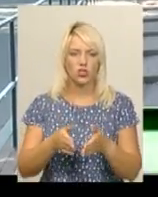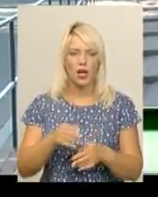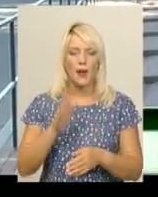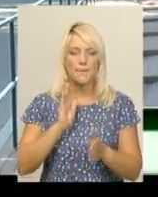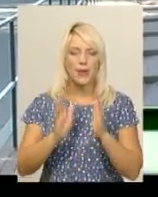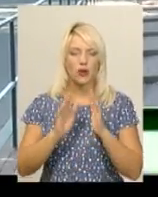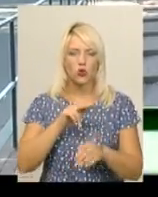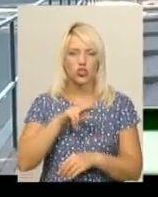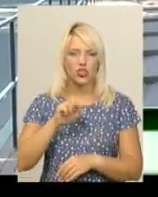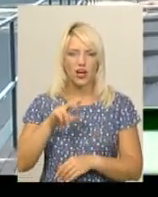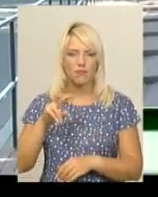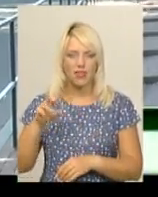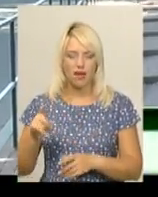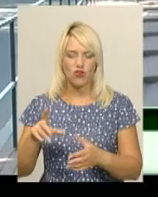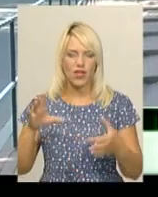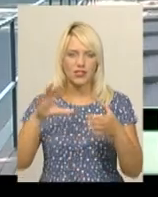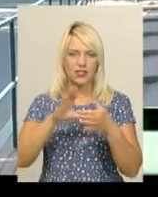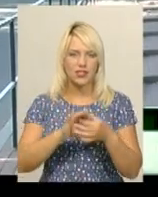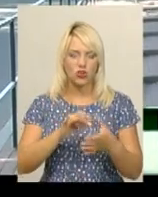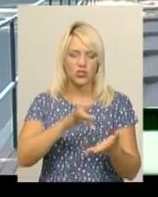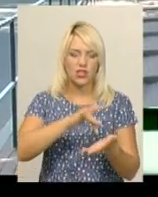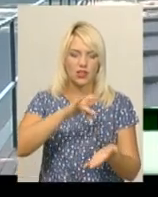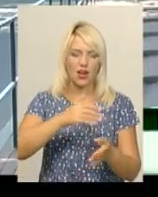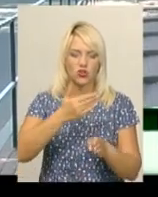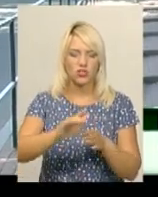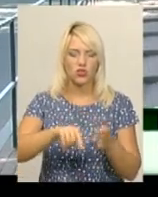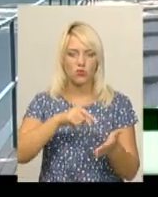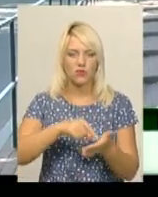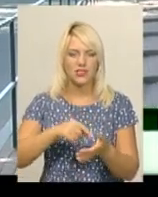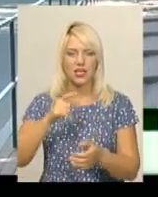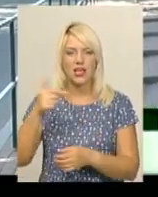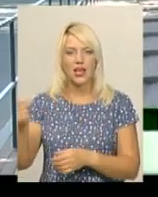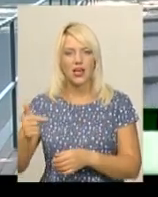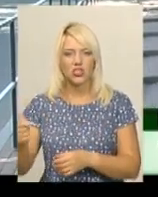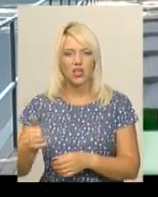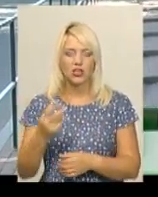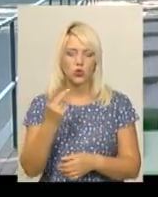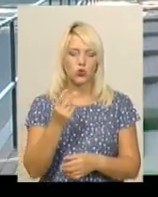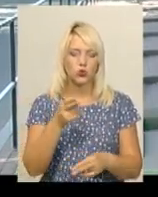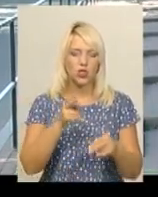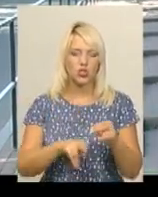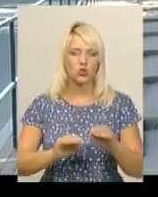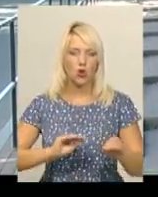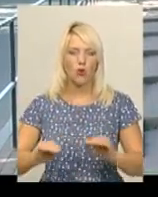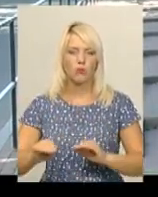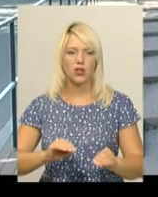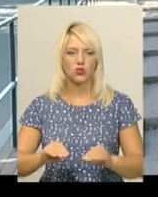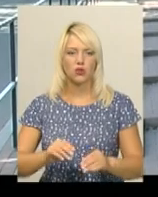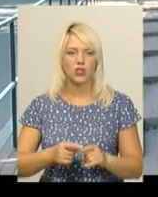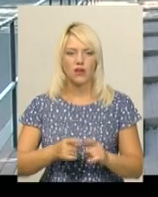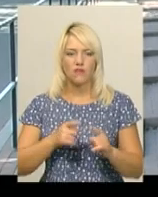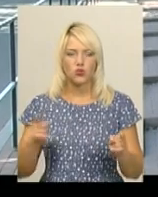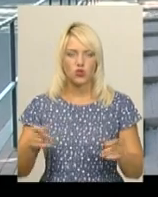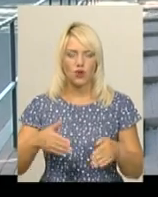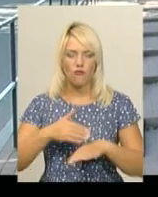Михайла Чекмана. Вона з'єднує центральну частину міста із мікрорайоном Гречани. Другу закінчують облаштовувати вздовж